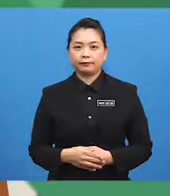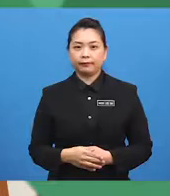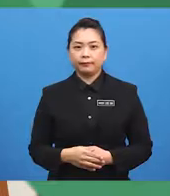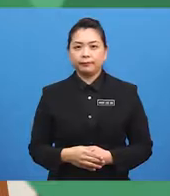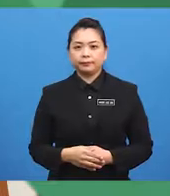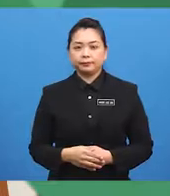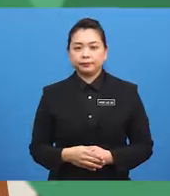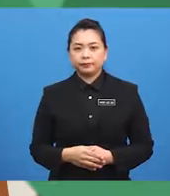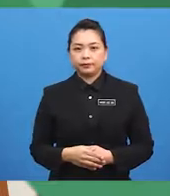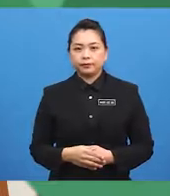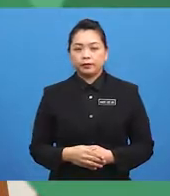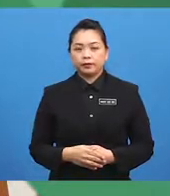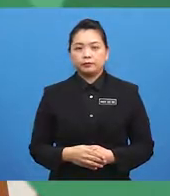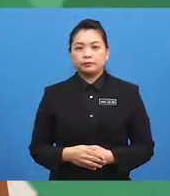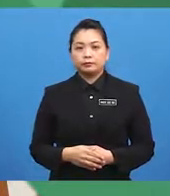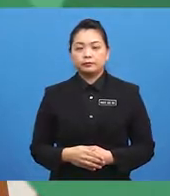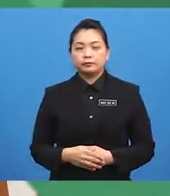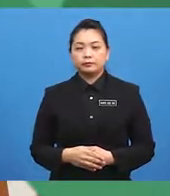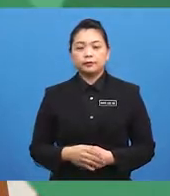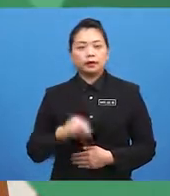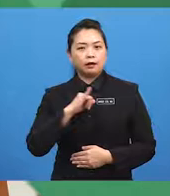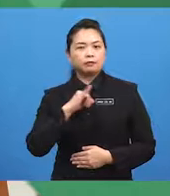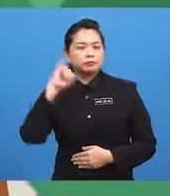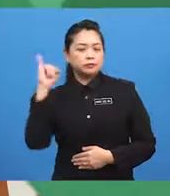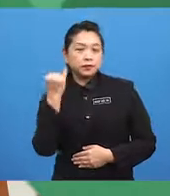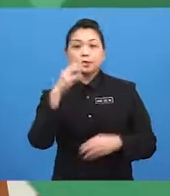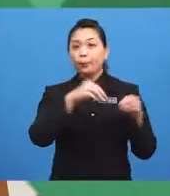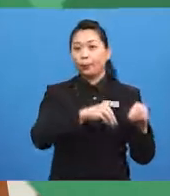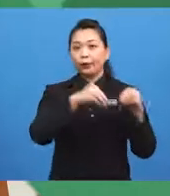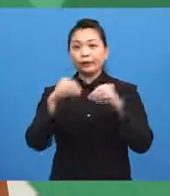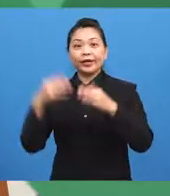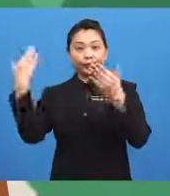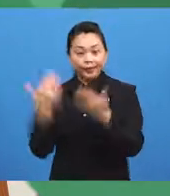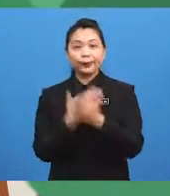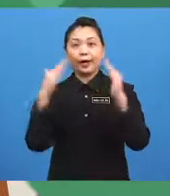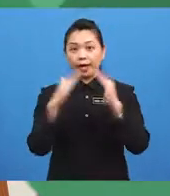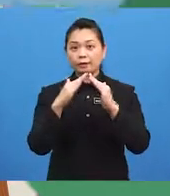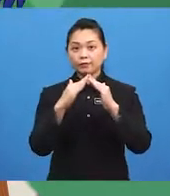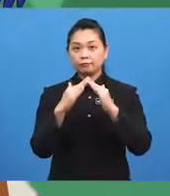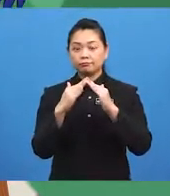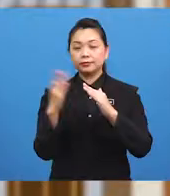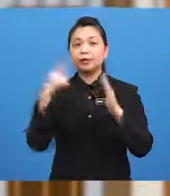Saya baru berjalan ke rumah Biar saya tunjukkan bagaimana nampaknya.